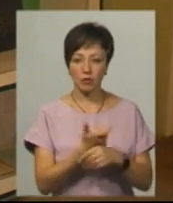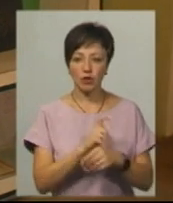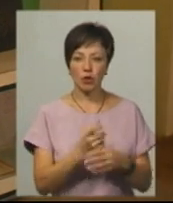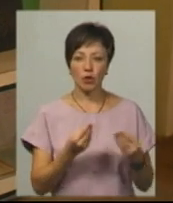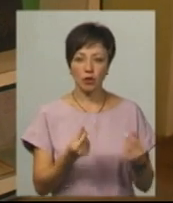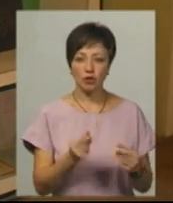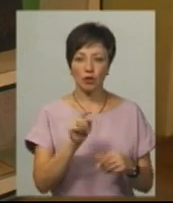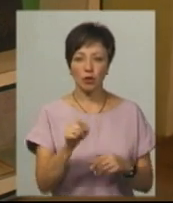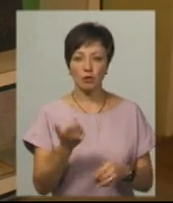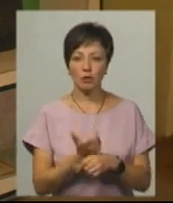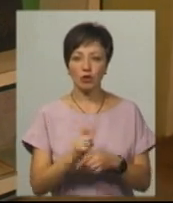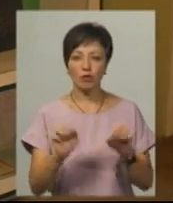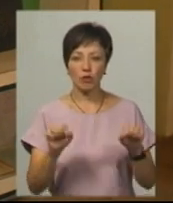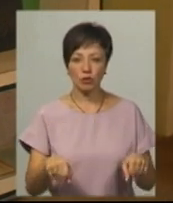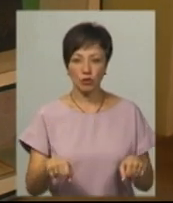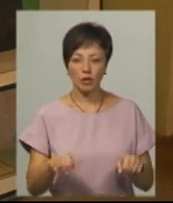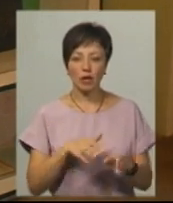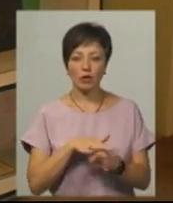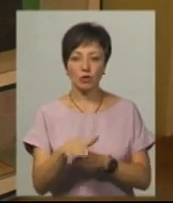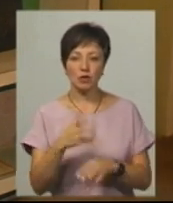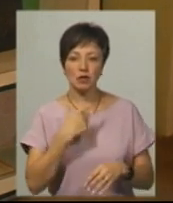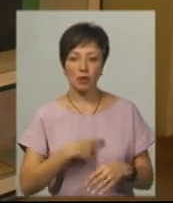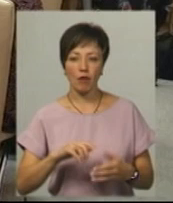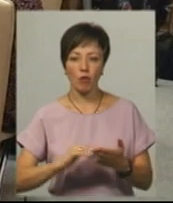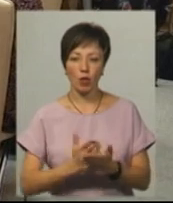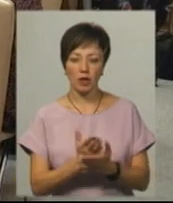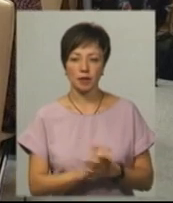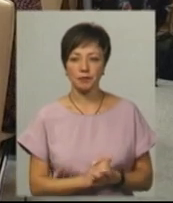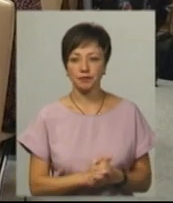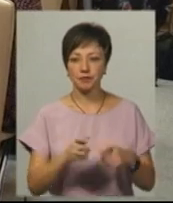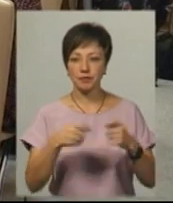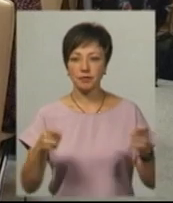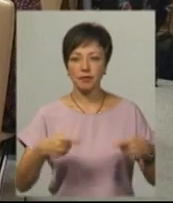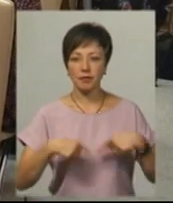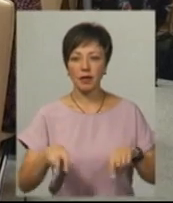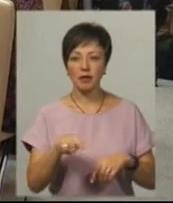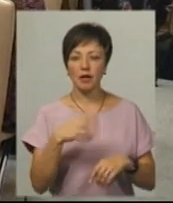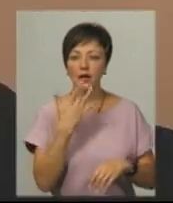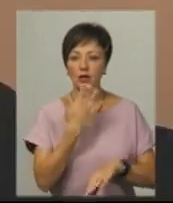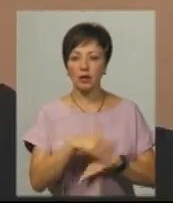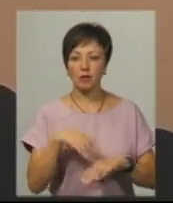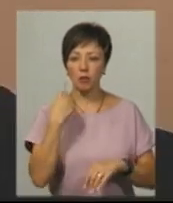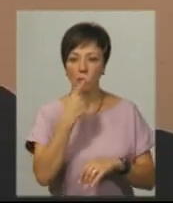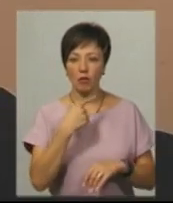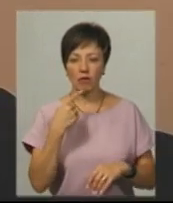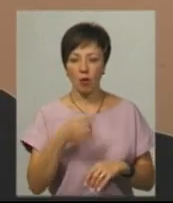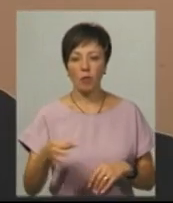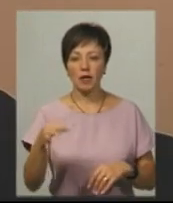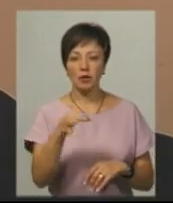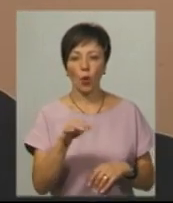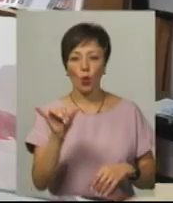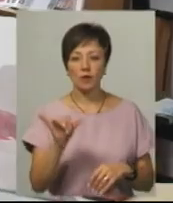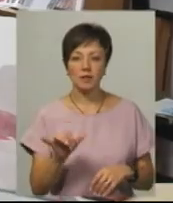коштів, і вони більше можуть реалізовувати себе в політиці». Завідувача відділею літератури і називними мовами Хмельницької обласної